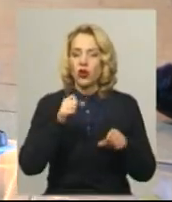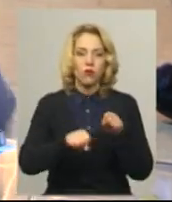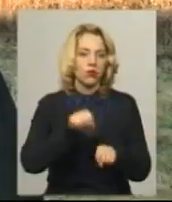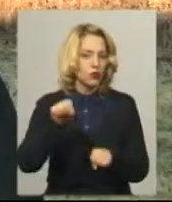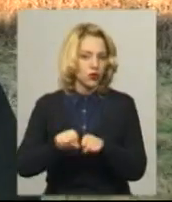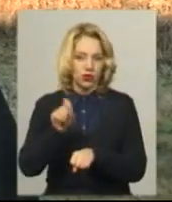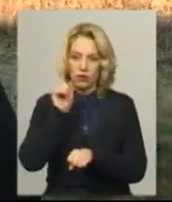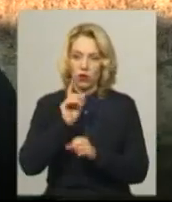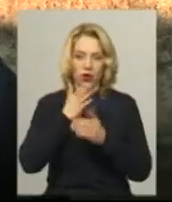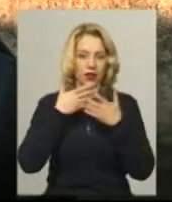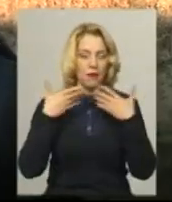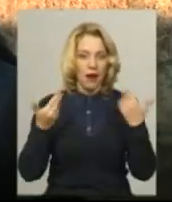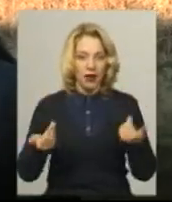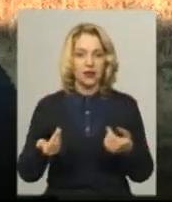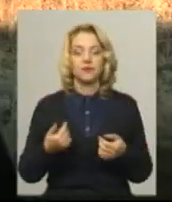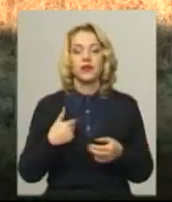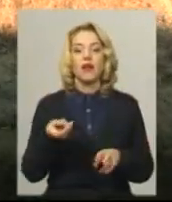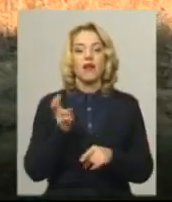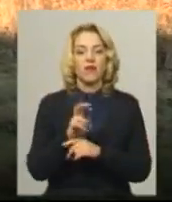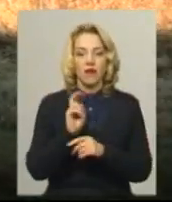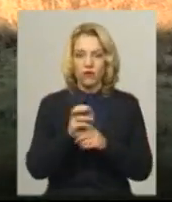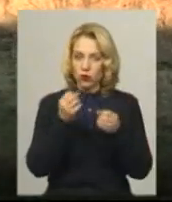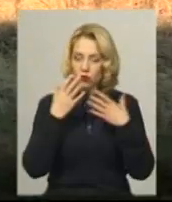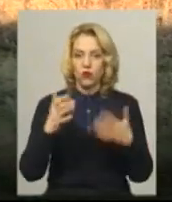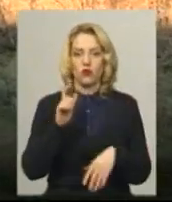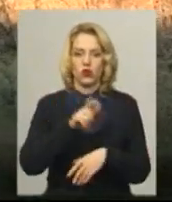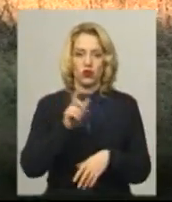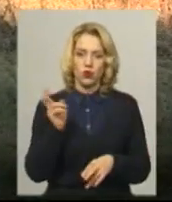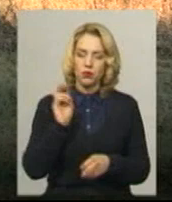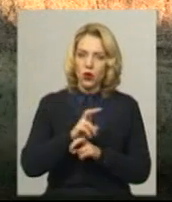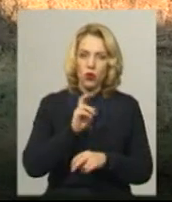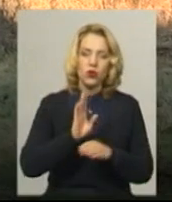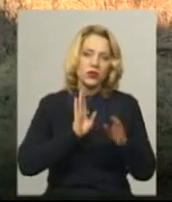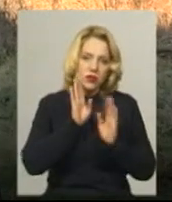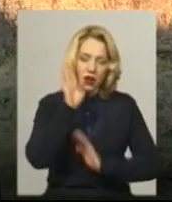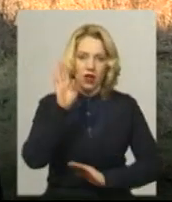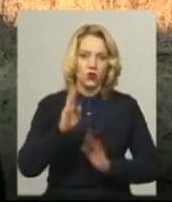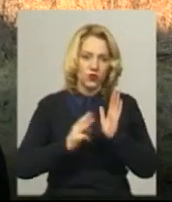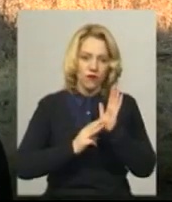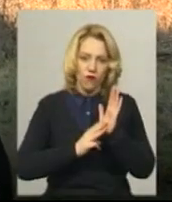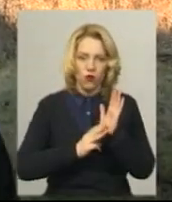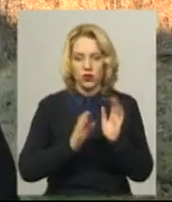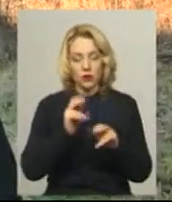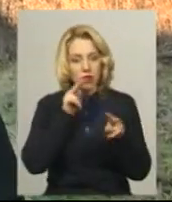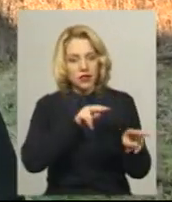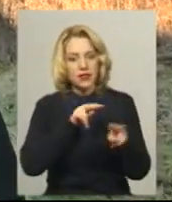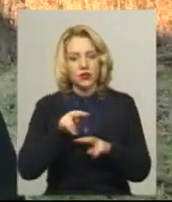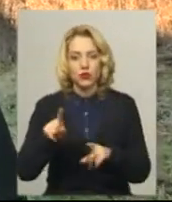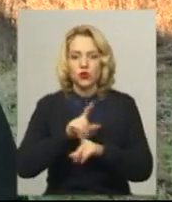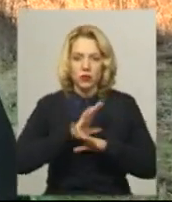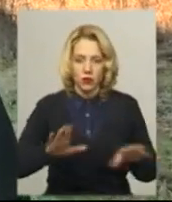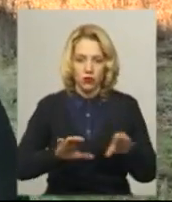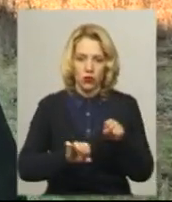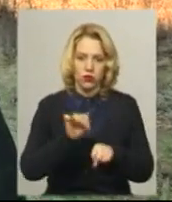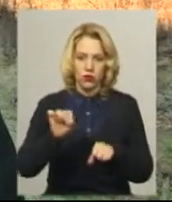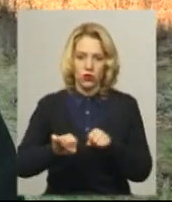поки немає. Ну, явка виборців хороша. Люди приходять вже з восьмої ранку. Слідкуємо, щоб не було ніяких